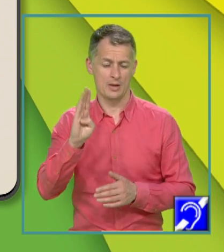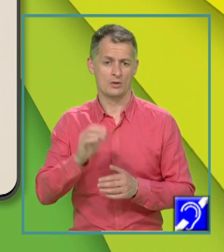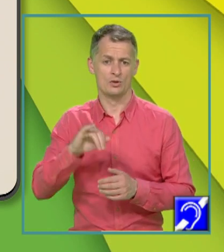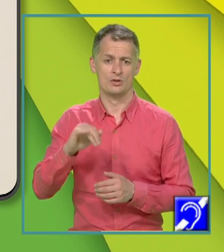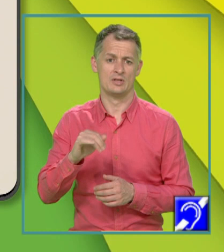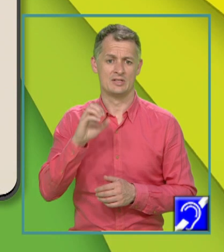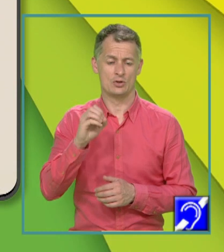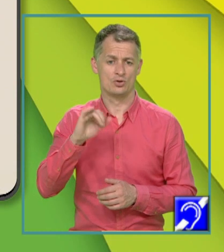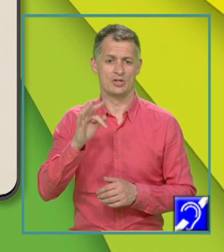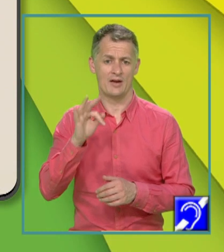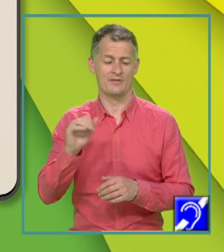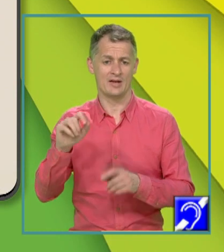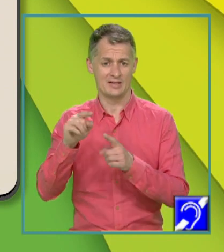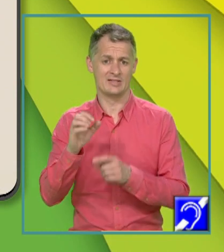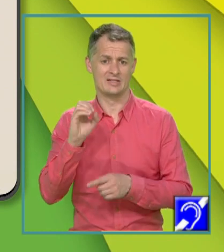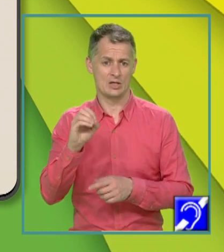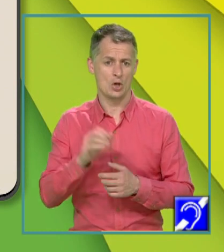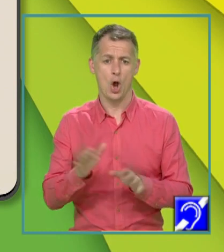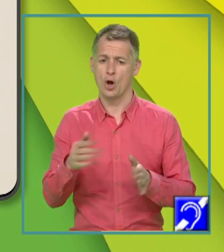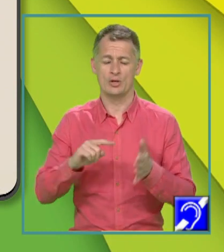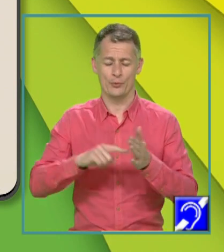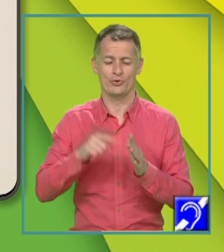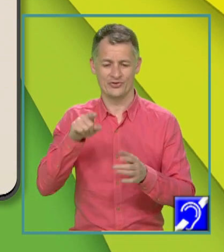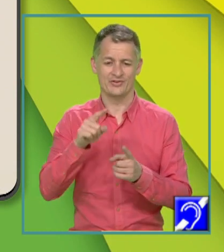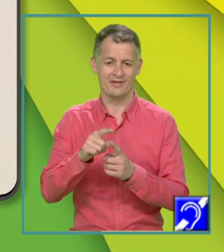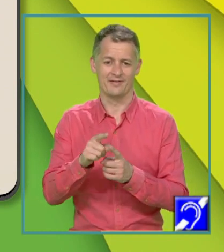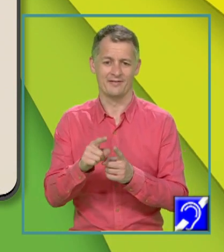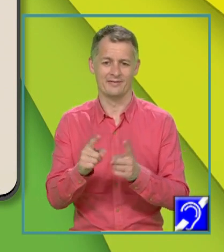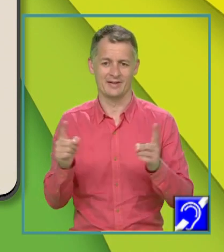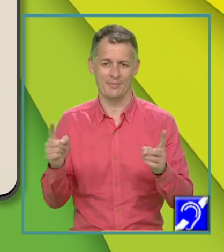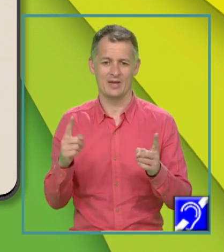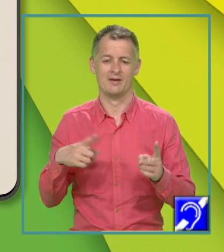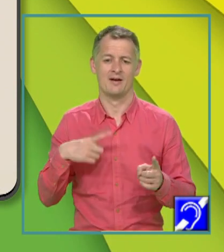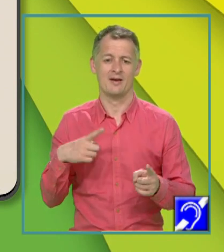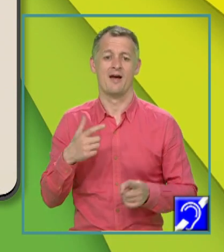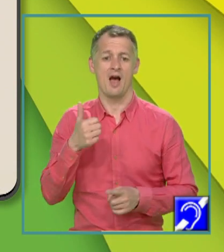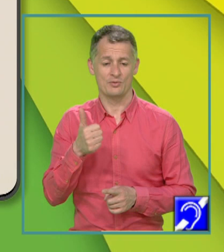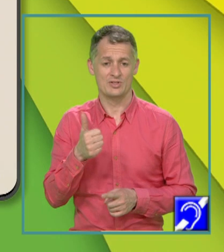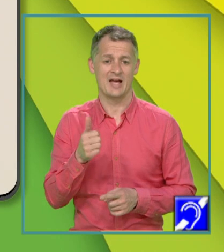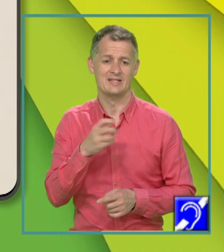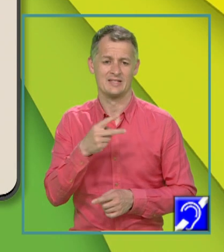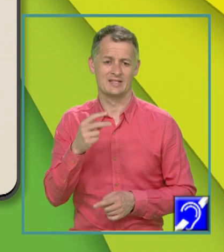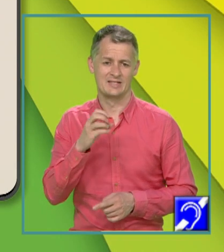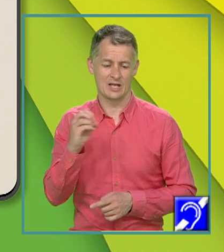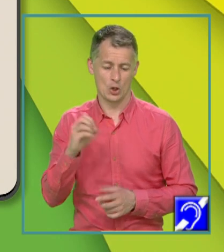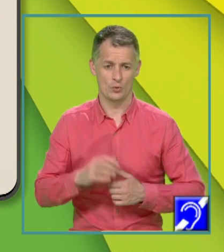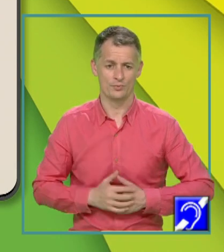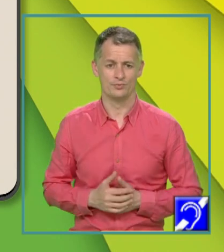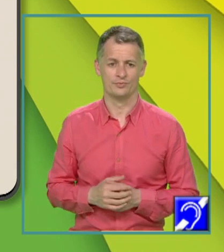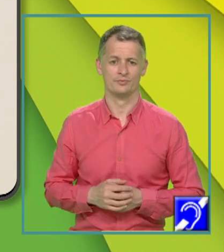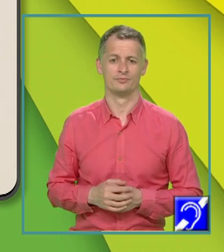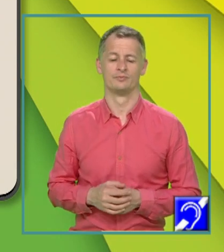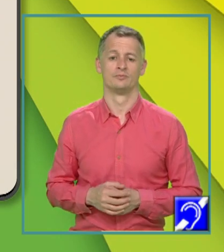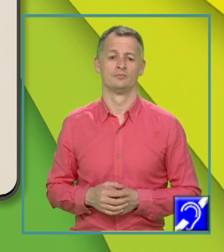de 0. deoarece orice punct de pe această dreaptă are abscisa 0. Și atunci e suficient să calculez valoarea funcției în